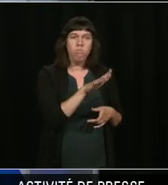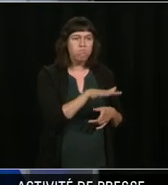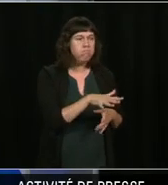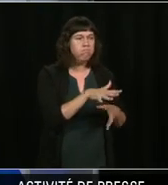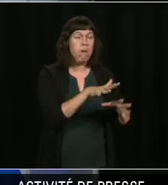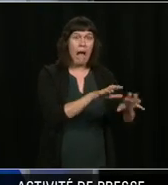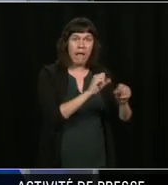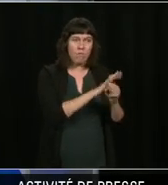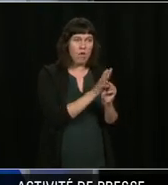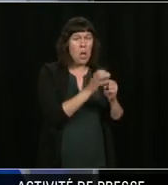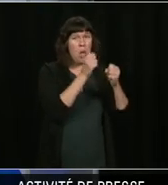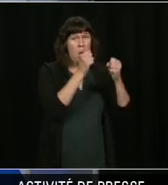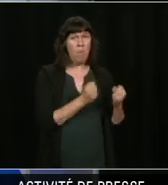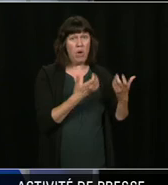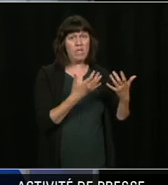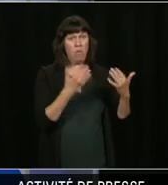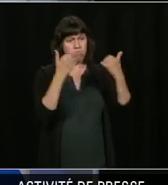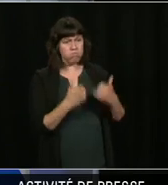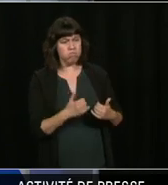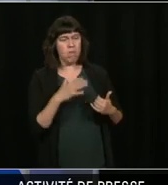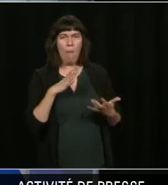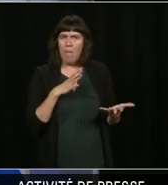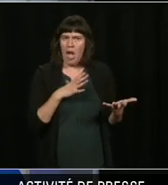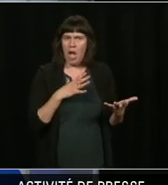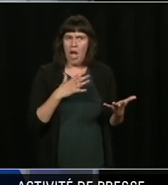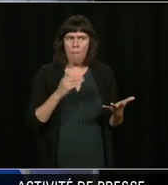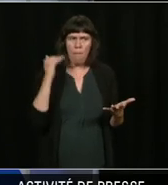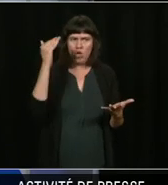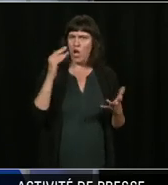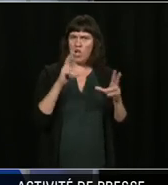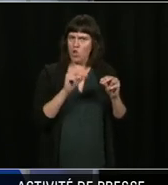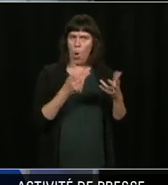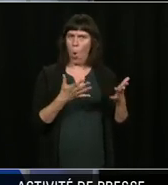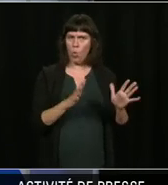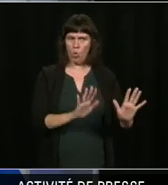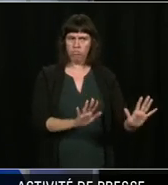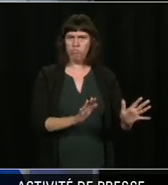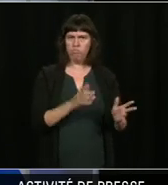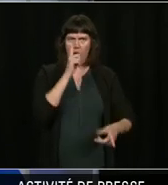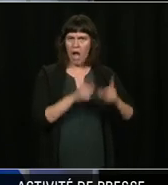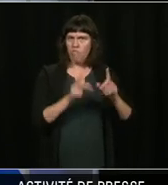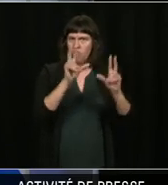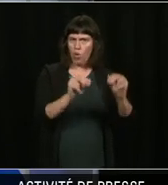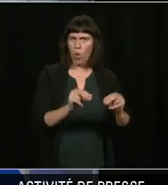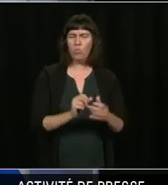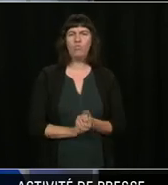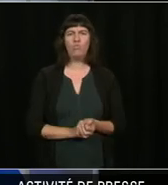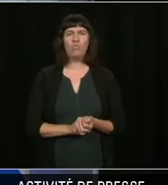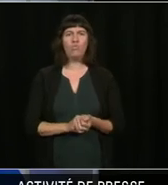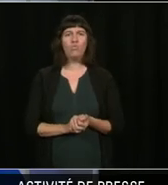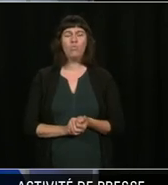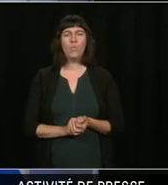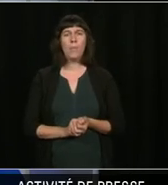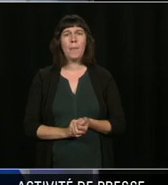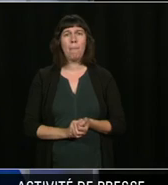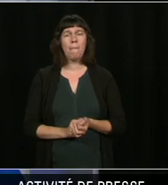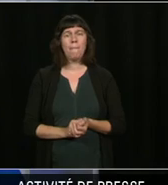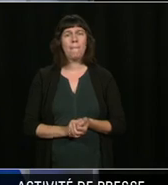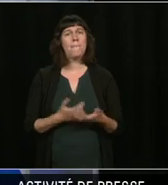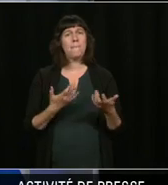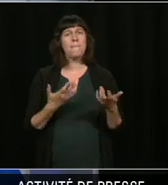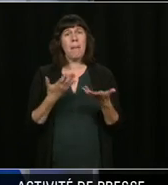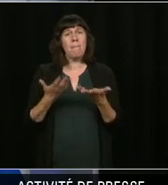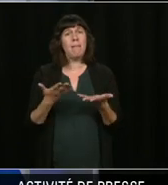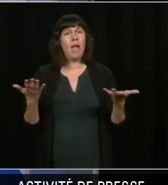de donner l'enseignement aux jeunes, de le maintenir au maximum. Actuellement, je vous dirais, ce qu'on fait, c'est que dans les régions où ça circule